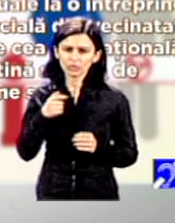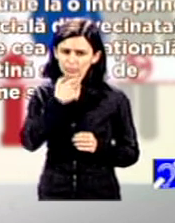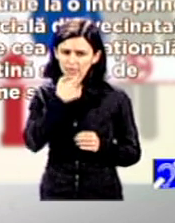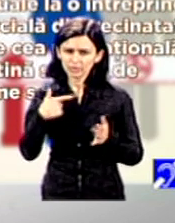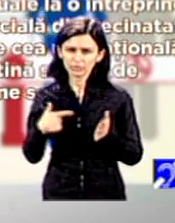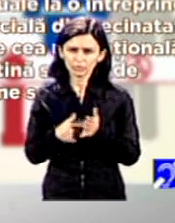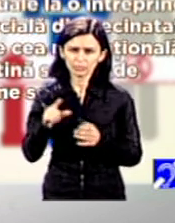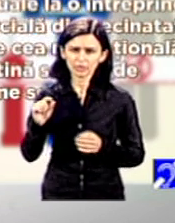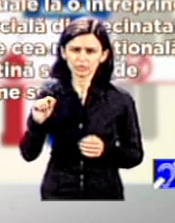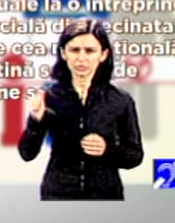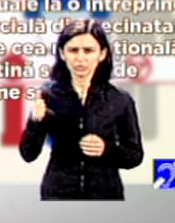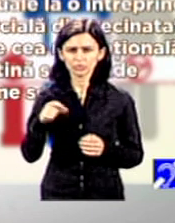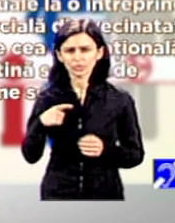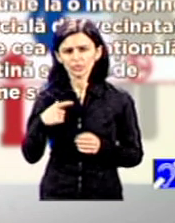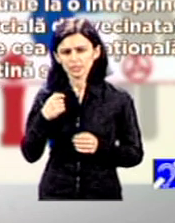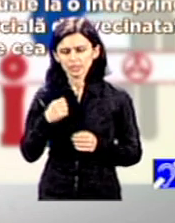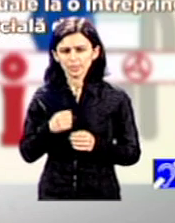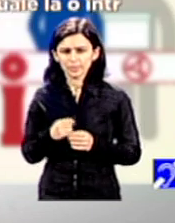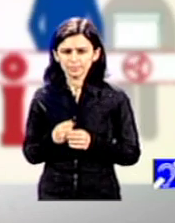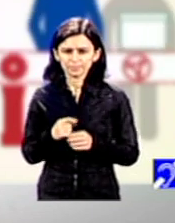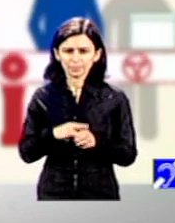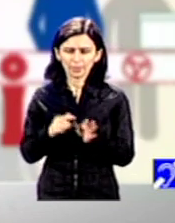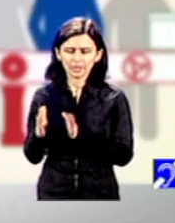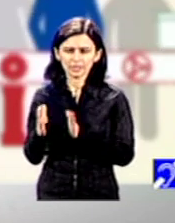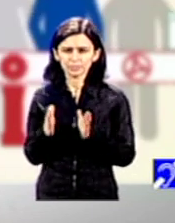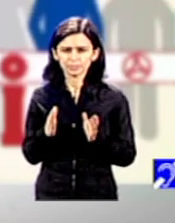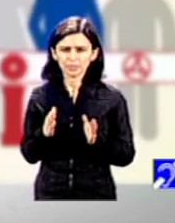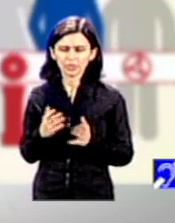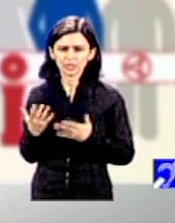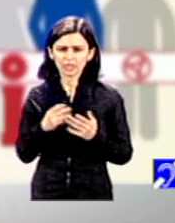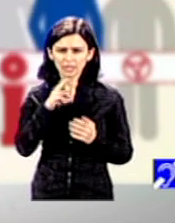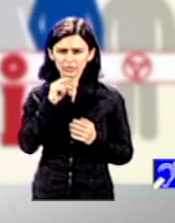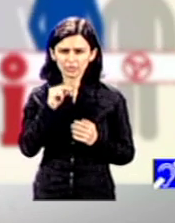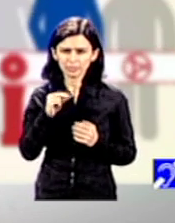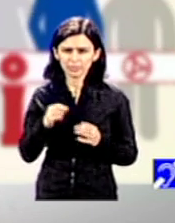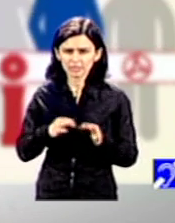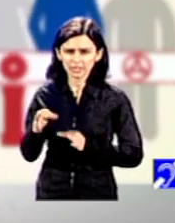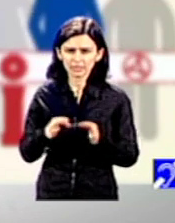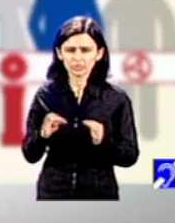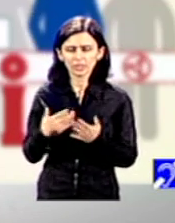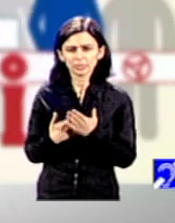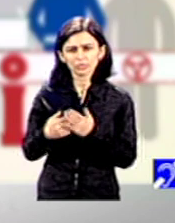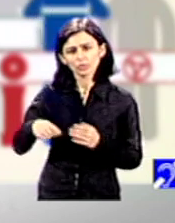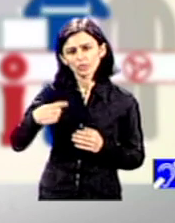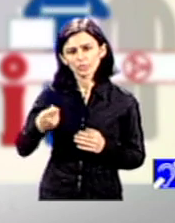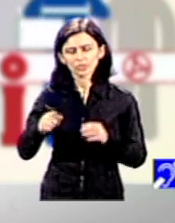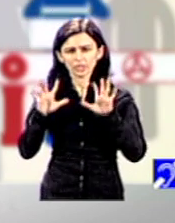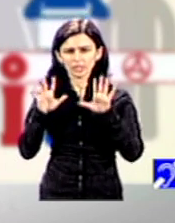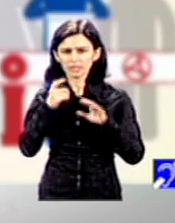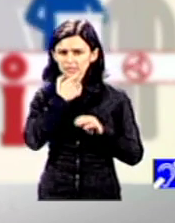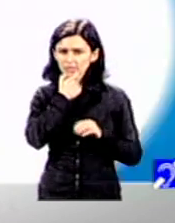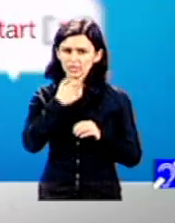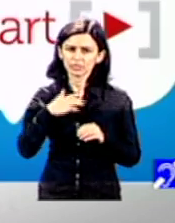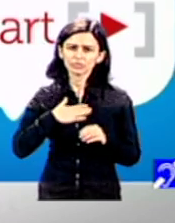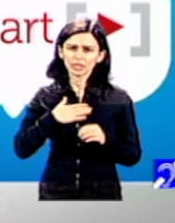suntem exact în momentul în care discutăm de noua strategie pentru următorii 10 ani, 2020-2030. Și aici